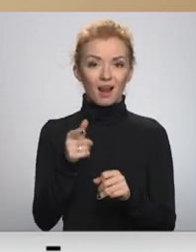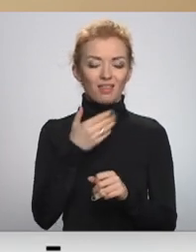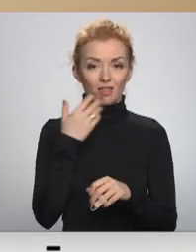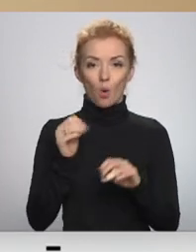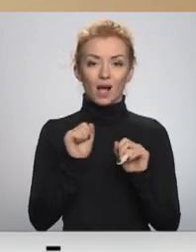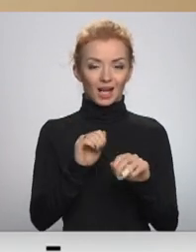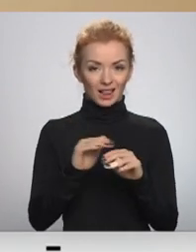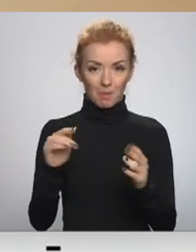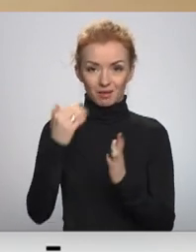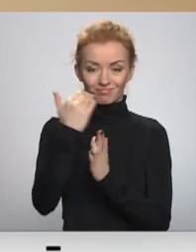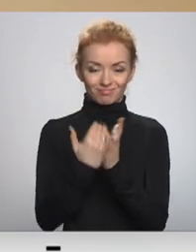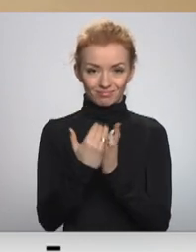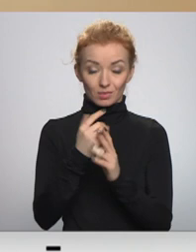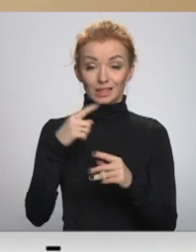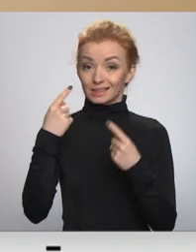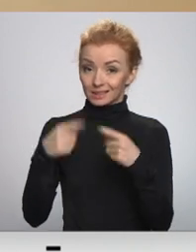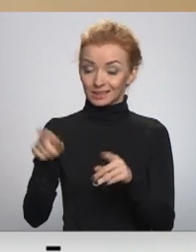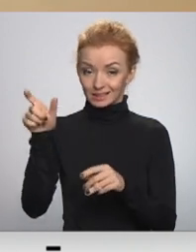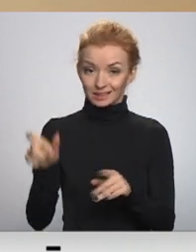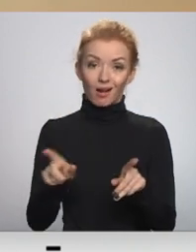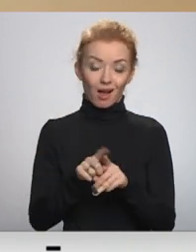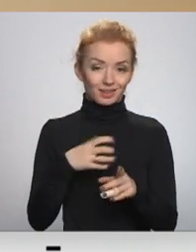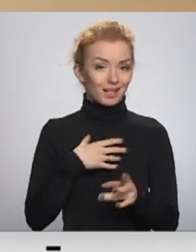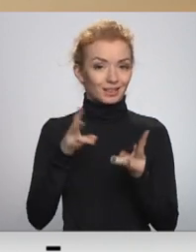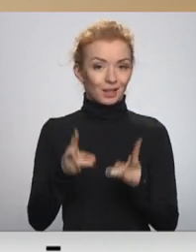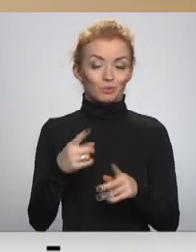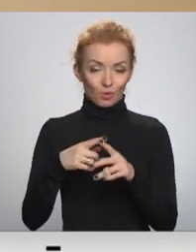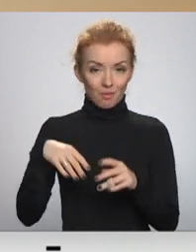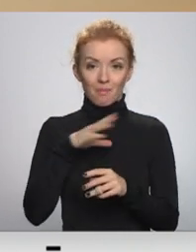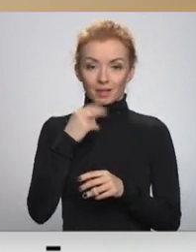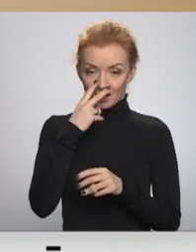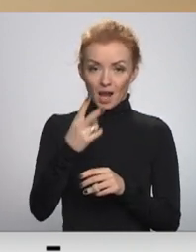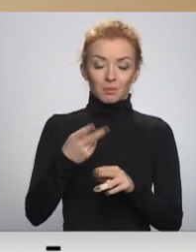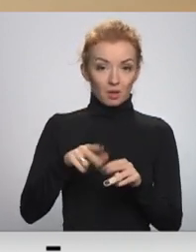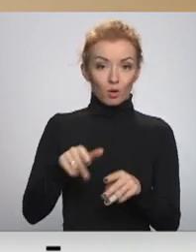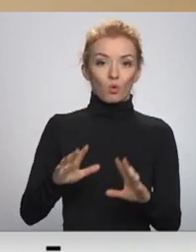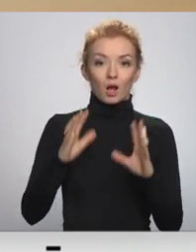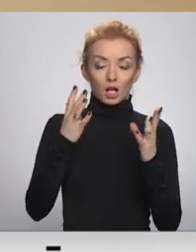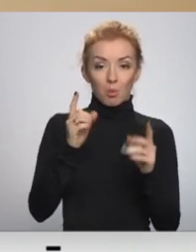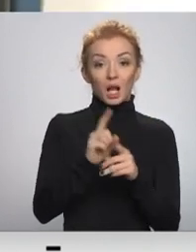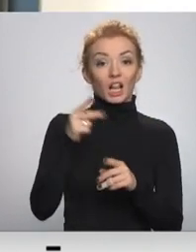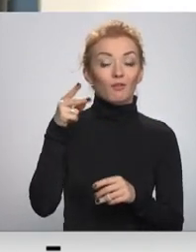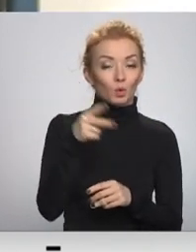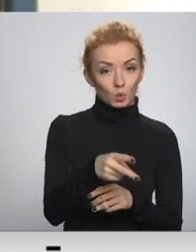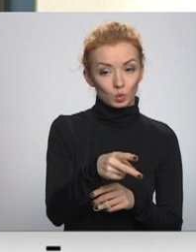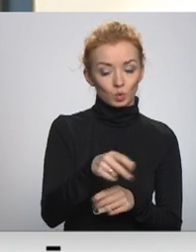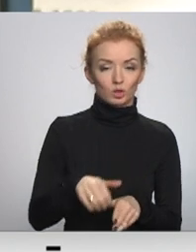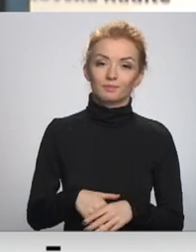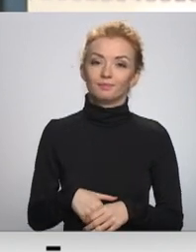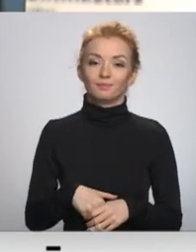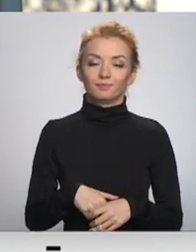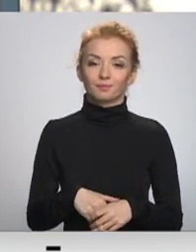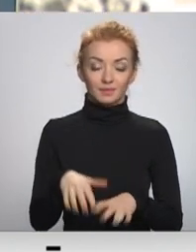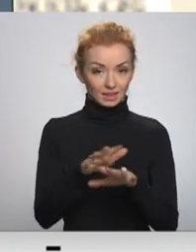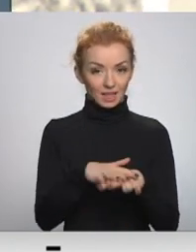aizsarglīmenis. Cits arī saslimst un mēs redzam tādus gadījumus arī ar diviem tūkstošiem. Sājumas